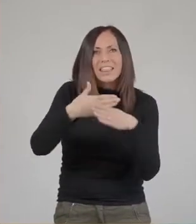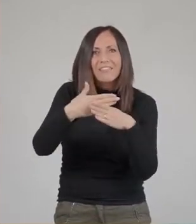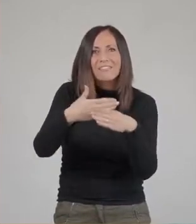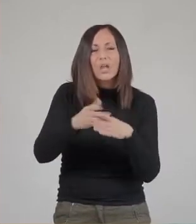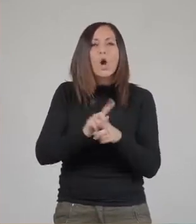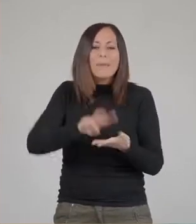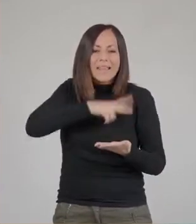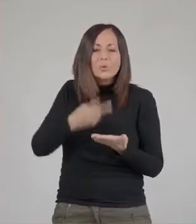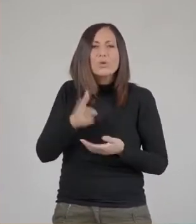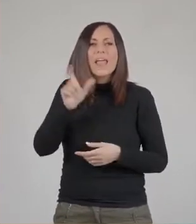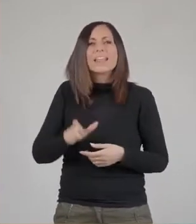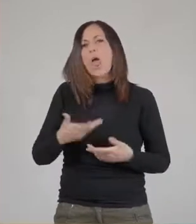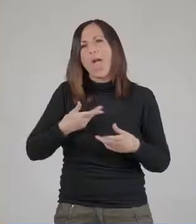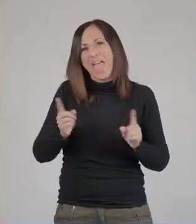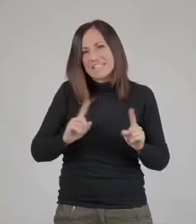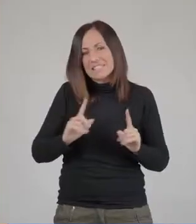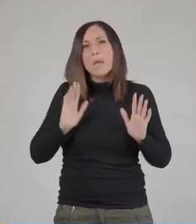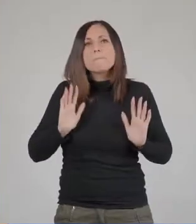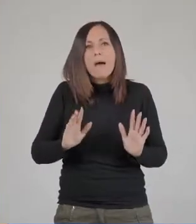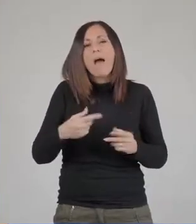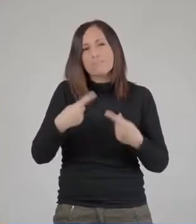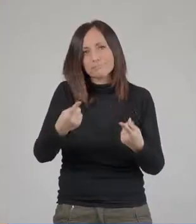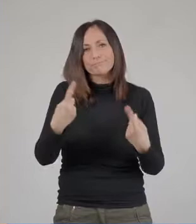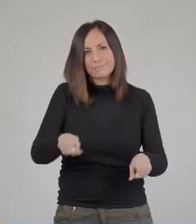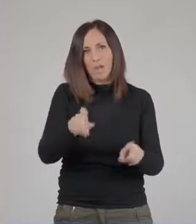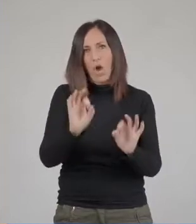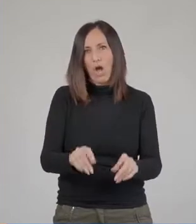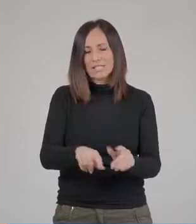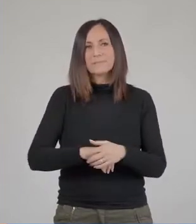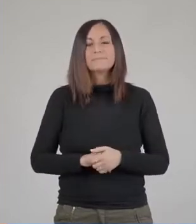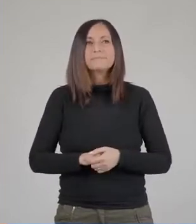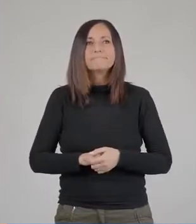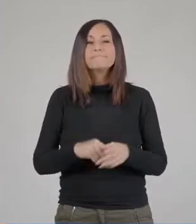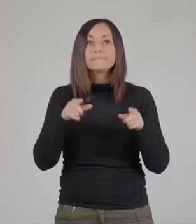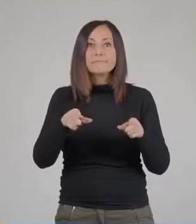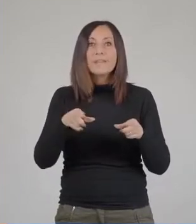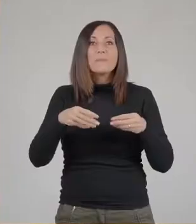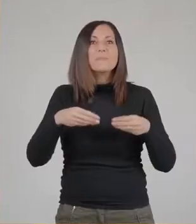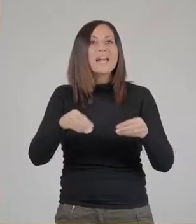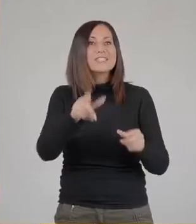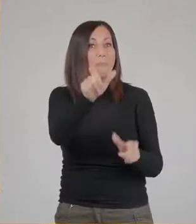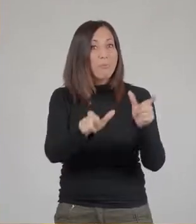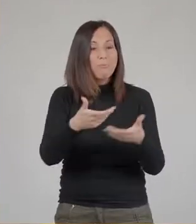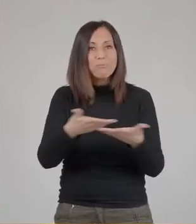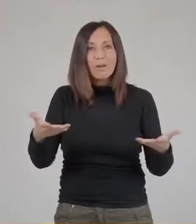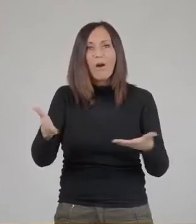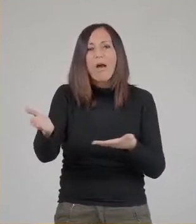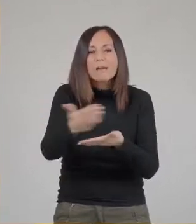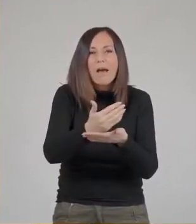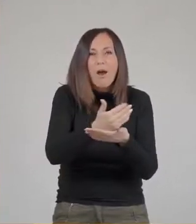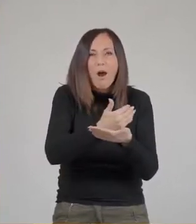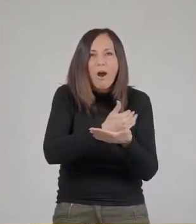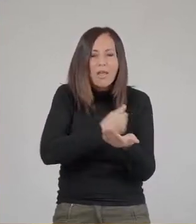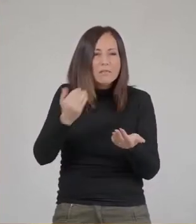realtà non c'è una vera e propria traduzione in italiano, quindi si usa comunque il termine citizen science. Ed è la partecipazione del pubblico nella